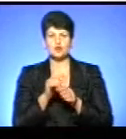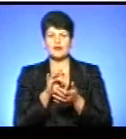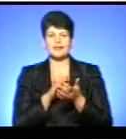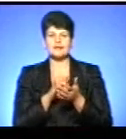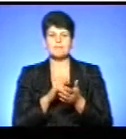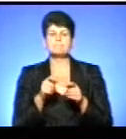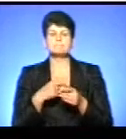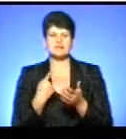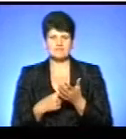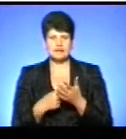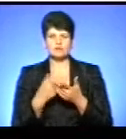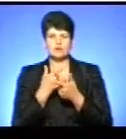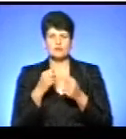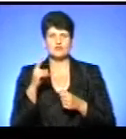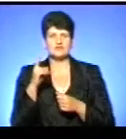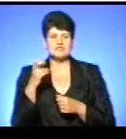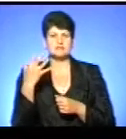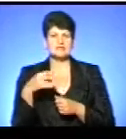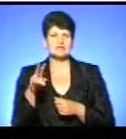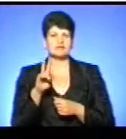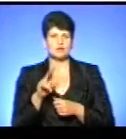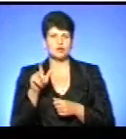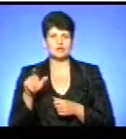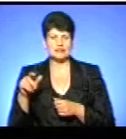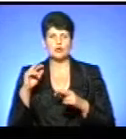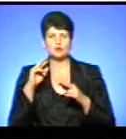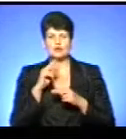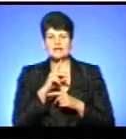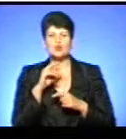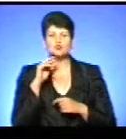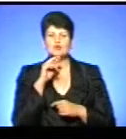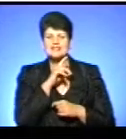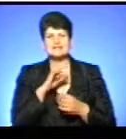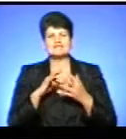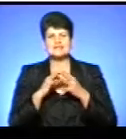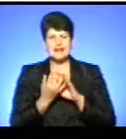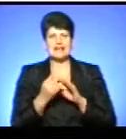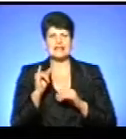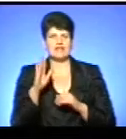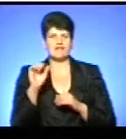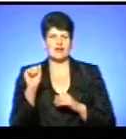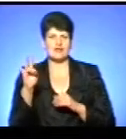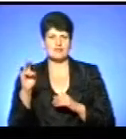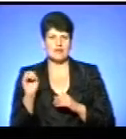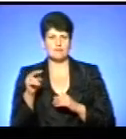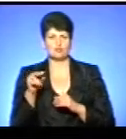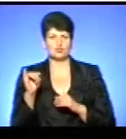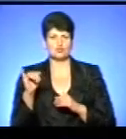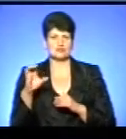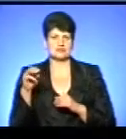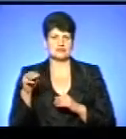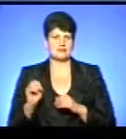підтвердив інформацію про 252 людини, які отруїлись в селі Івани Пусти. Про це та інше дивіться у нашому випуску новин.